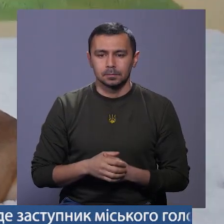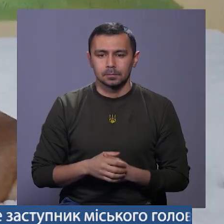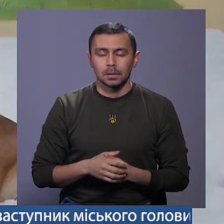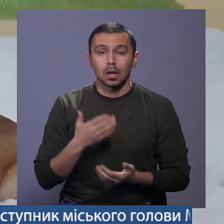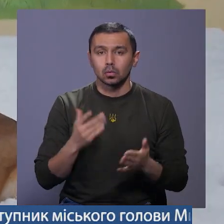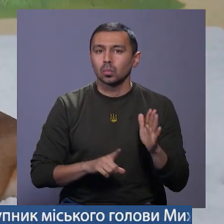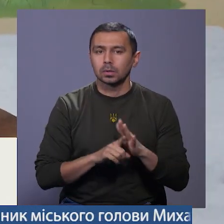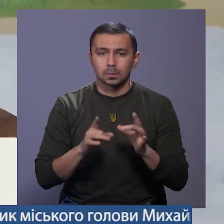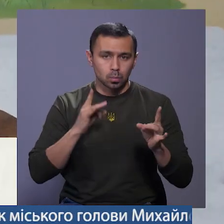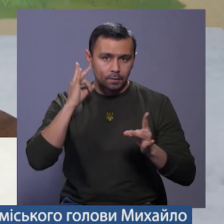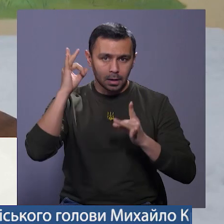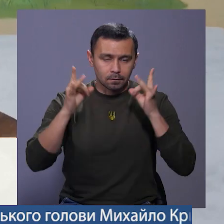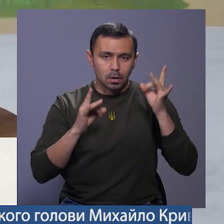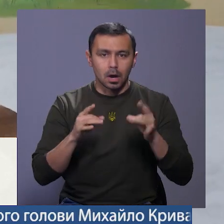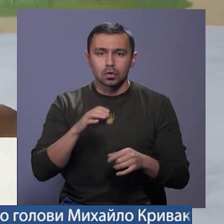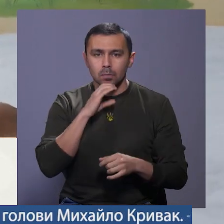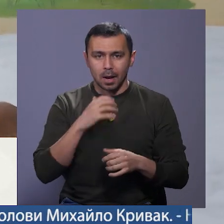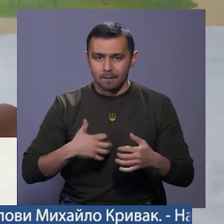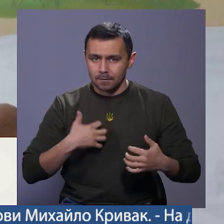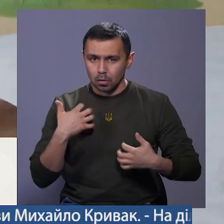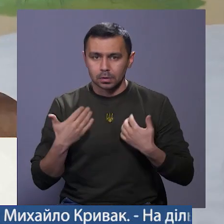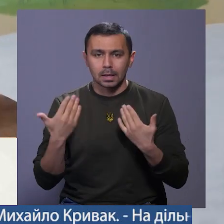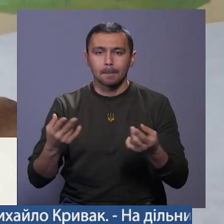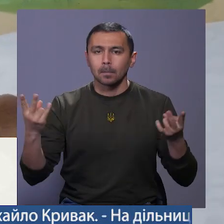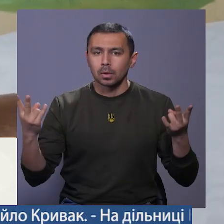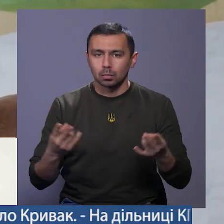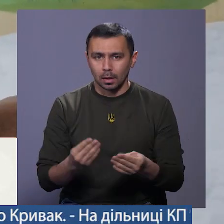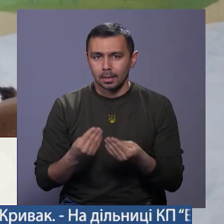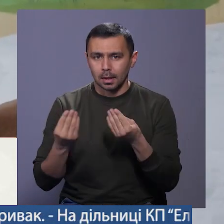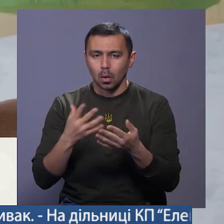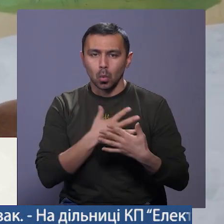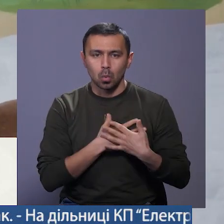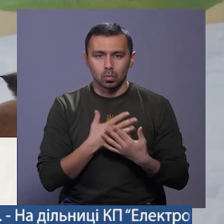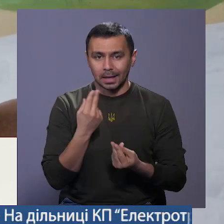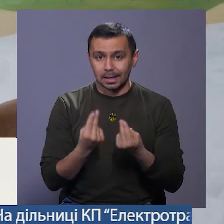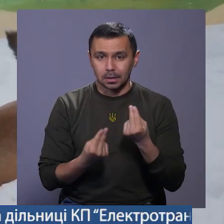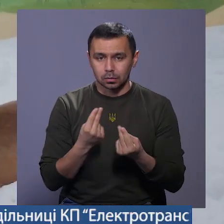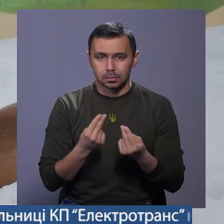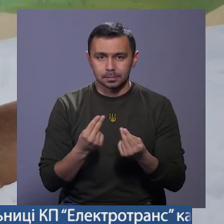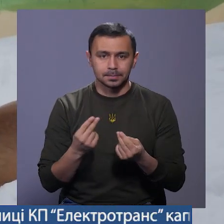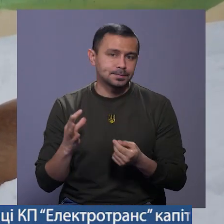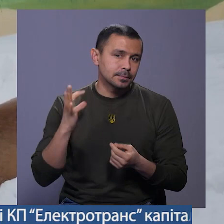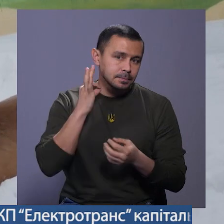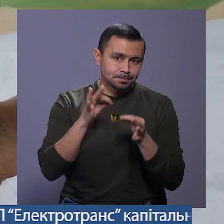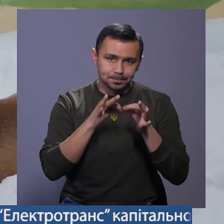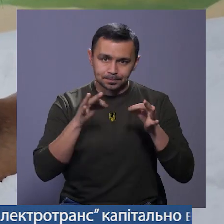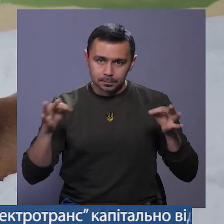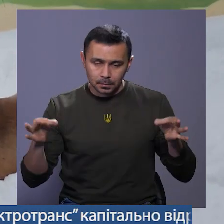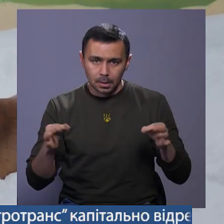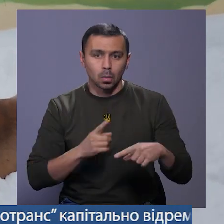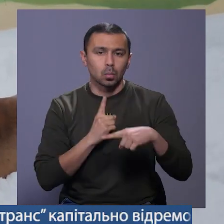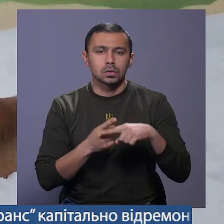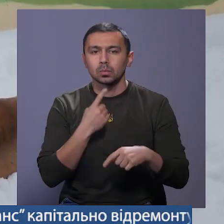Якщо почалась повітряна тривога і собака хвилюється, їй потрібно дати її улюблену іграшку, пристигнути на повідець та